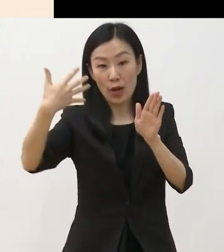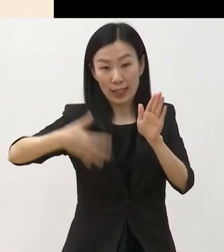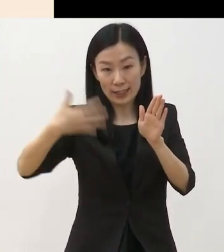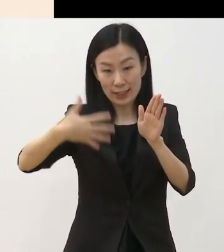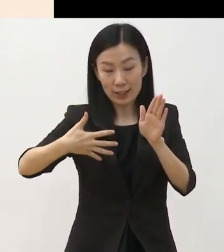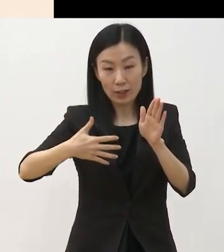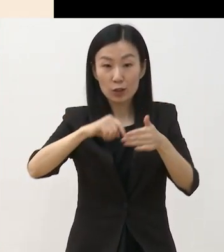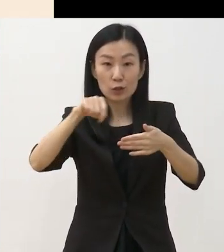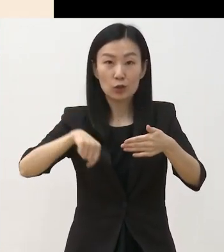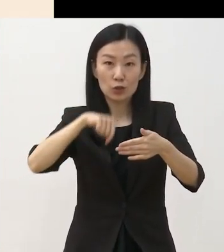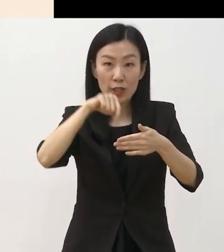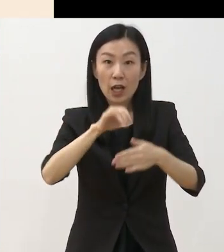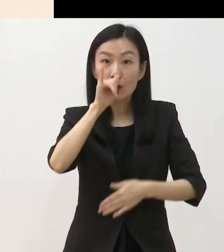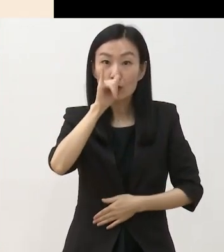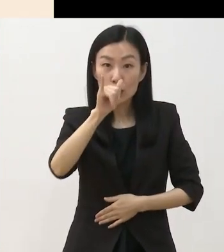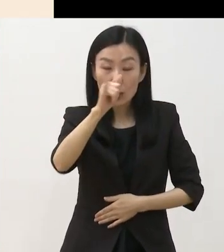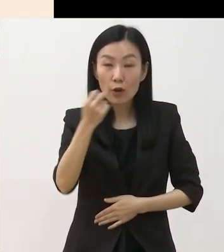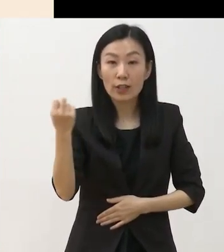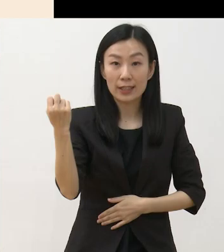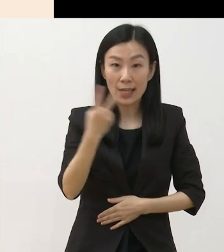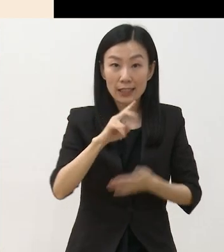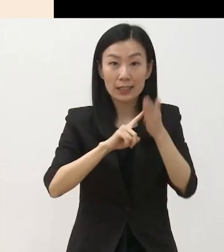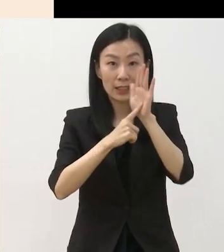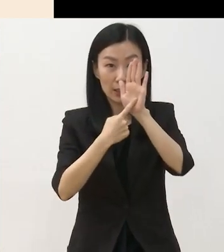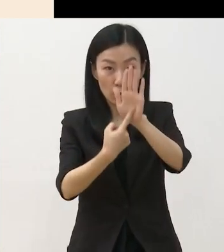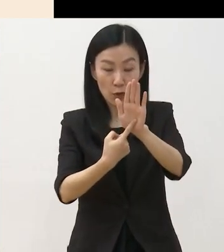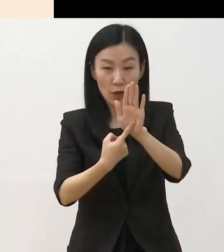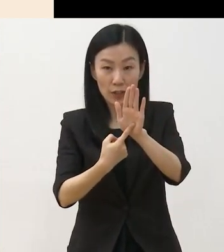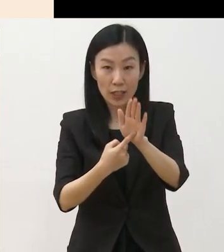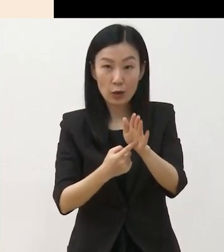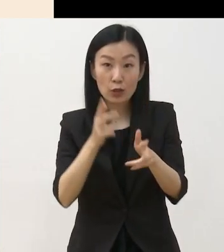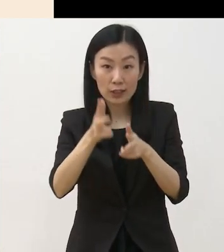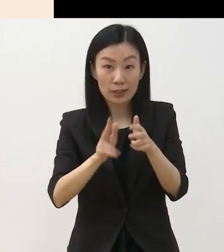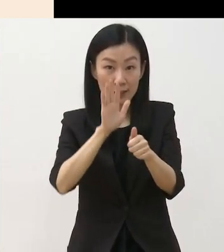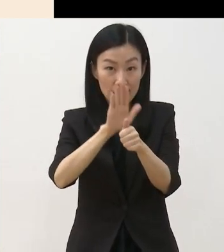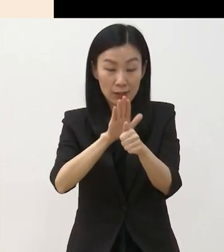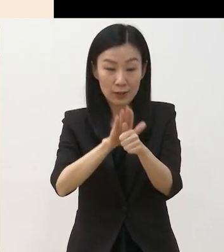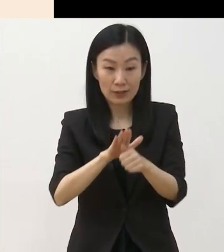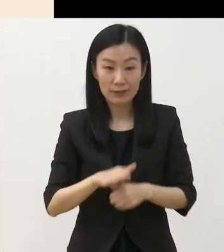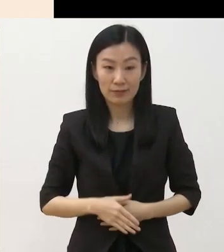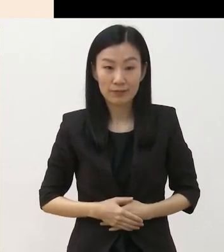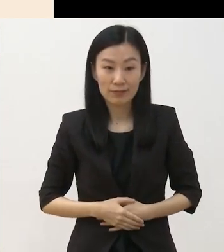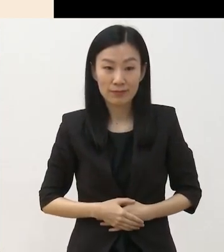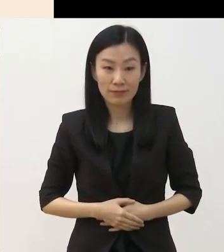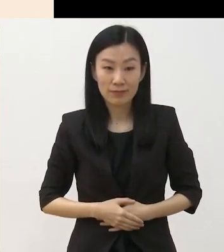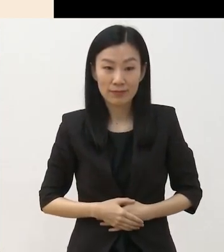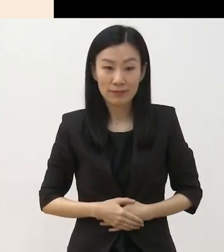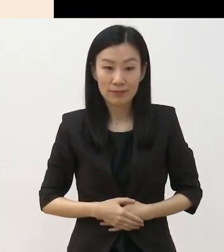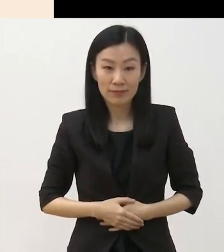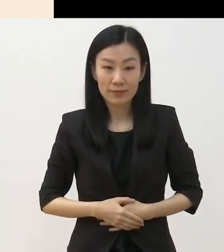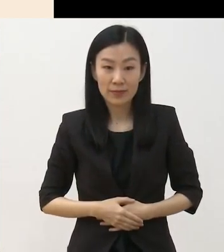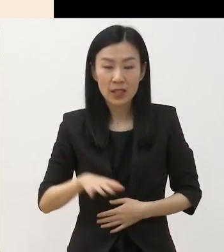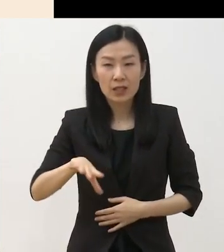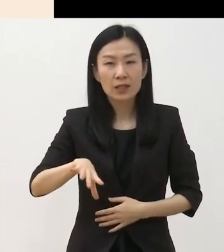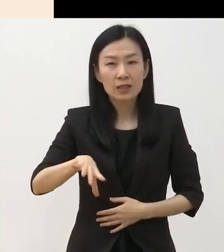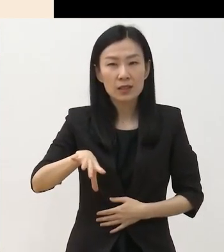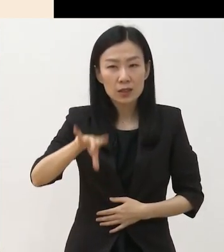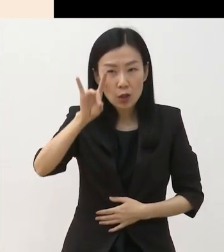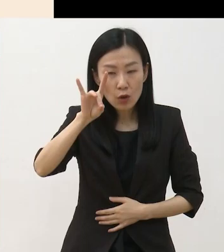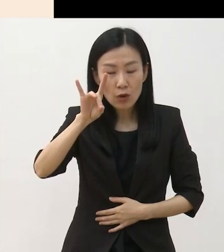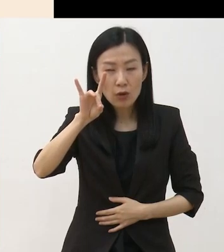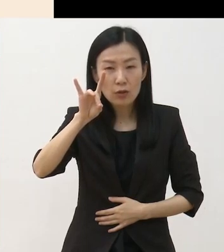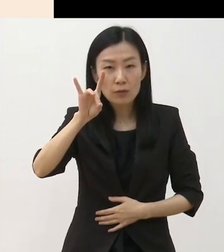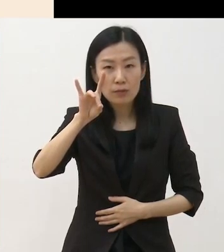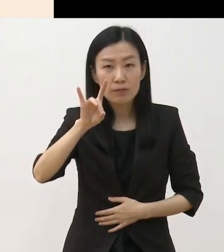우수작을 재공연하도록 지원하는 사업인데요 때문에 초연 이상의 정식 공연을 반드시 했던